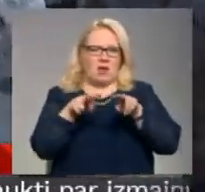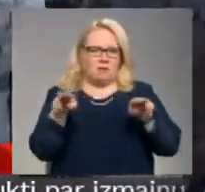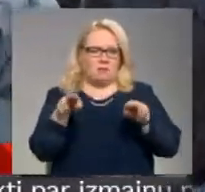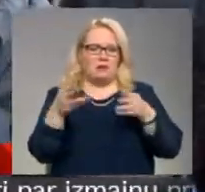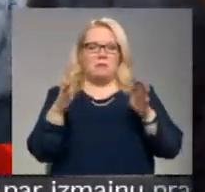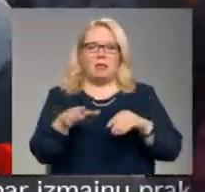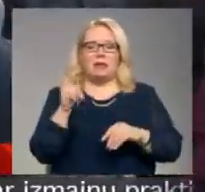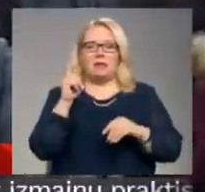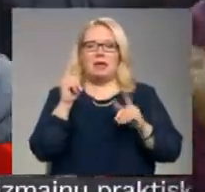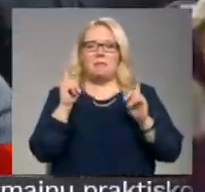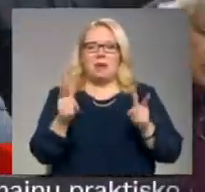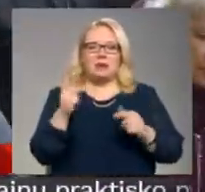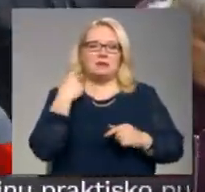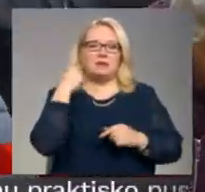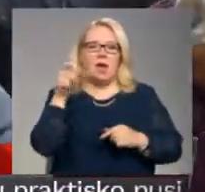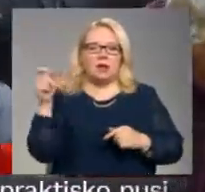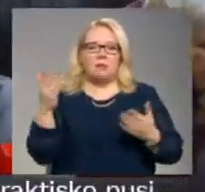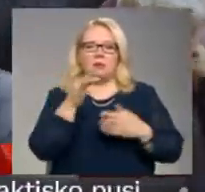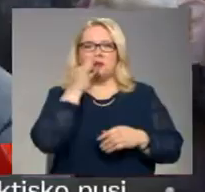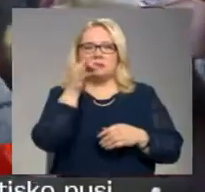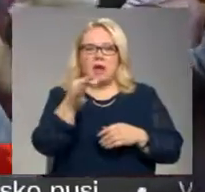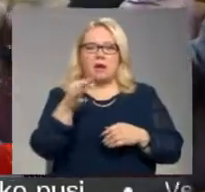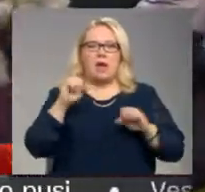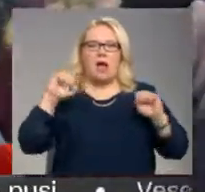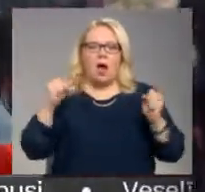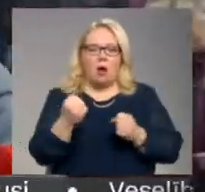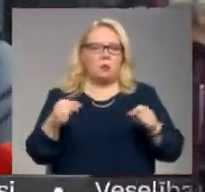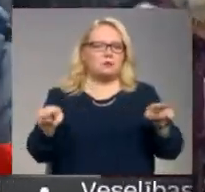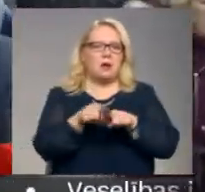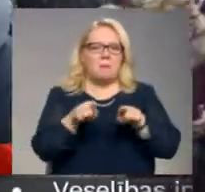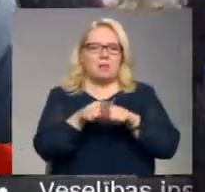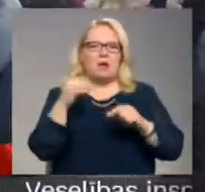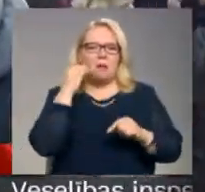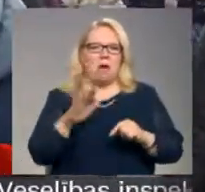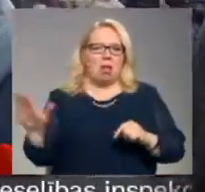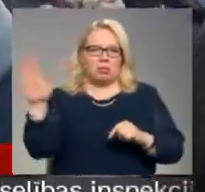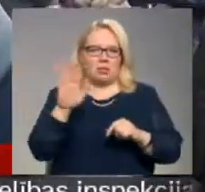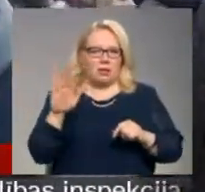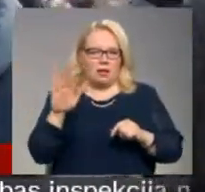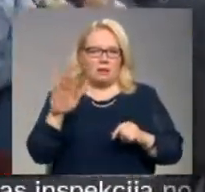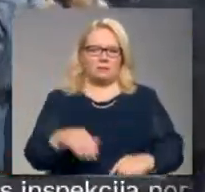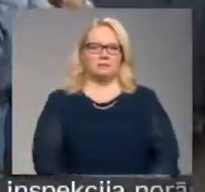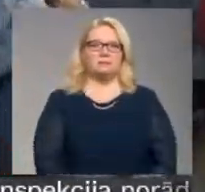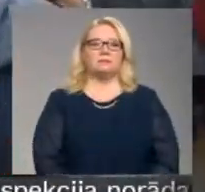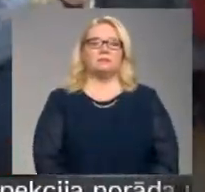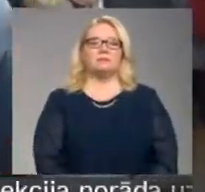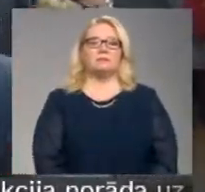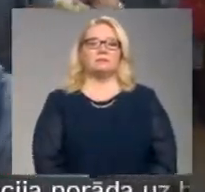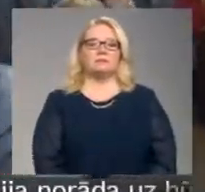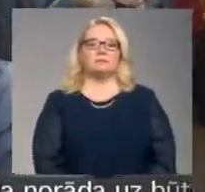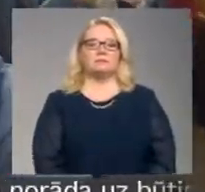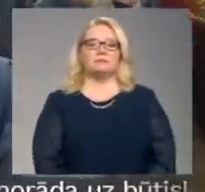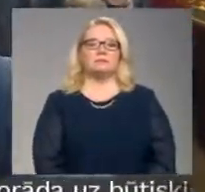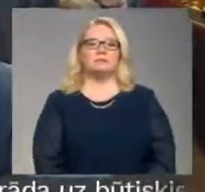atliek vien piekristu Britiem, kuri saka, kā ir augst kā Baltijā. Ilza Kāve, Latvijas televīzija no Mančestras,